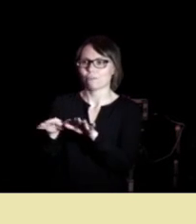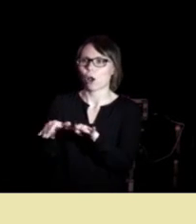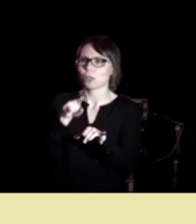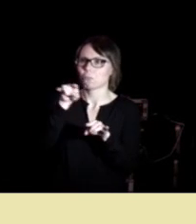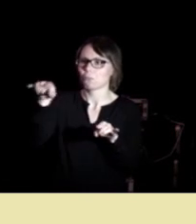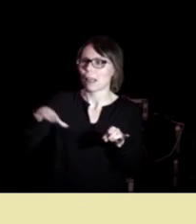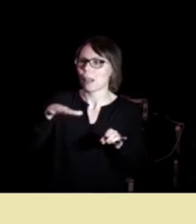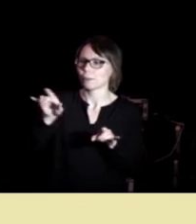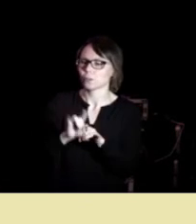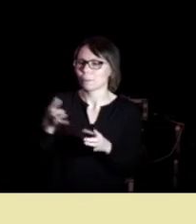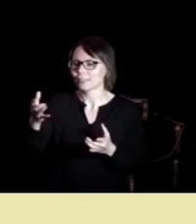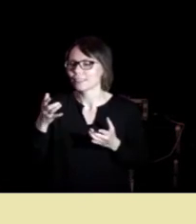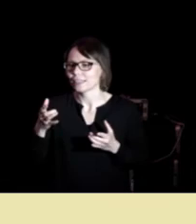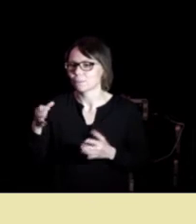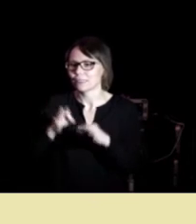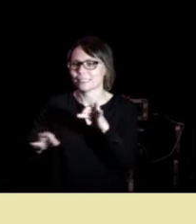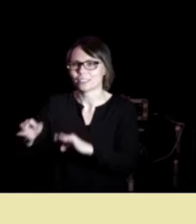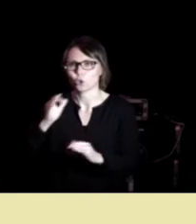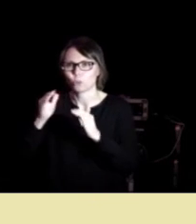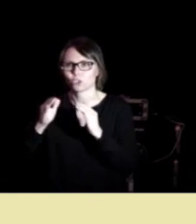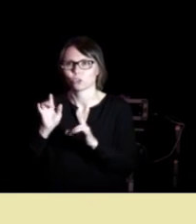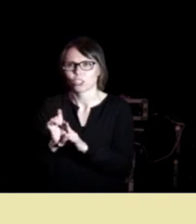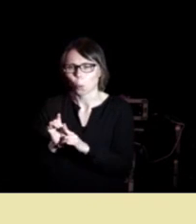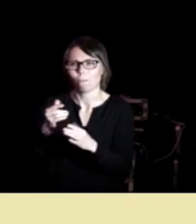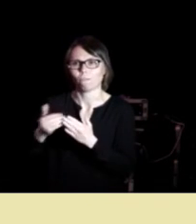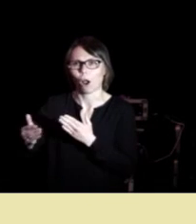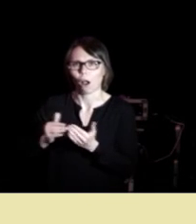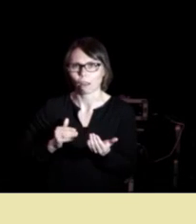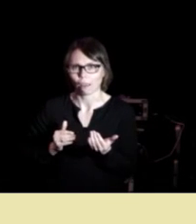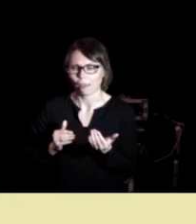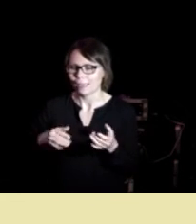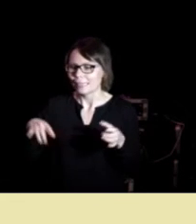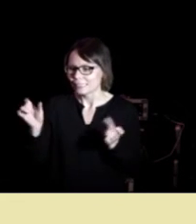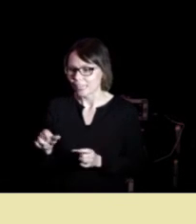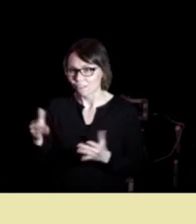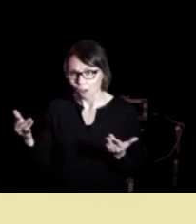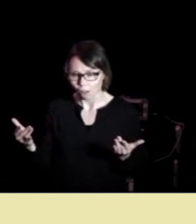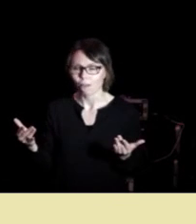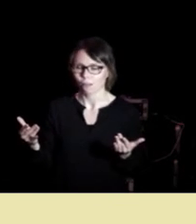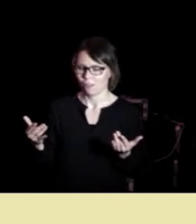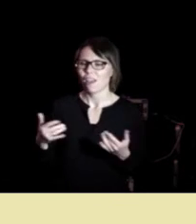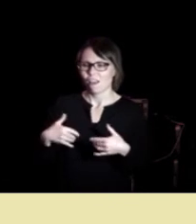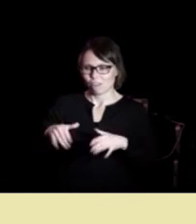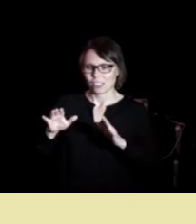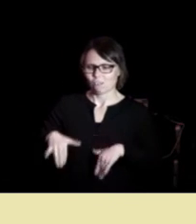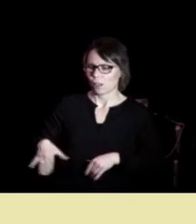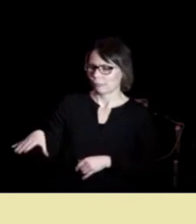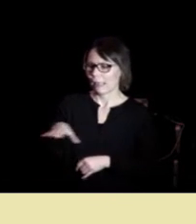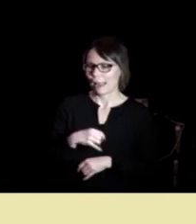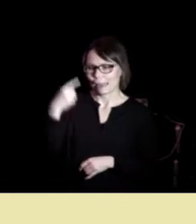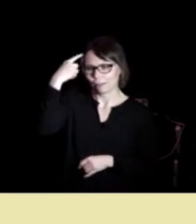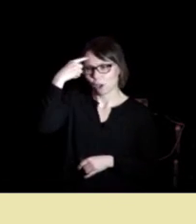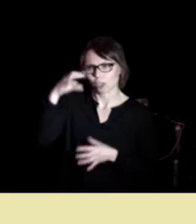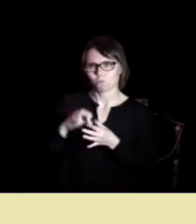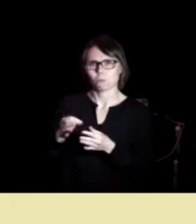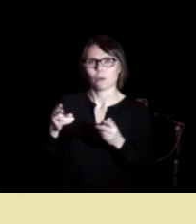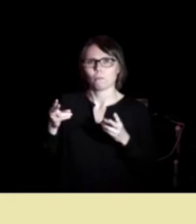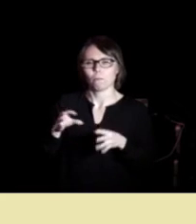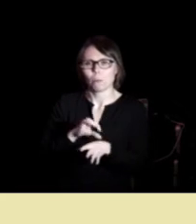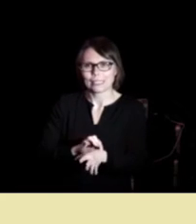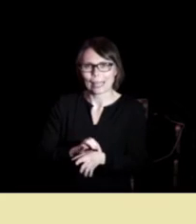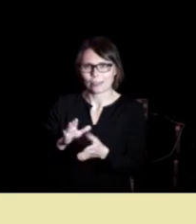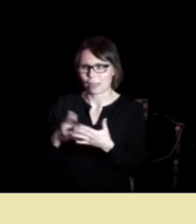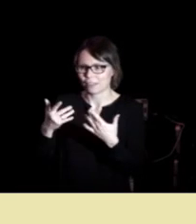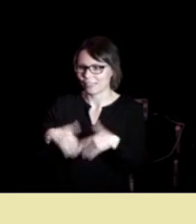som interesserer seg for medisinsk kommunikasjon som fag risikerer vi i verste fall at hele tanken om pasientenevikning og